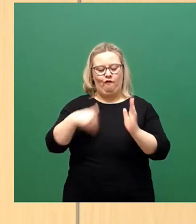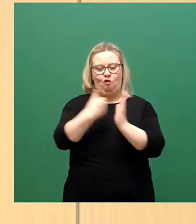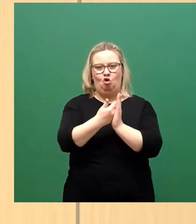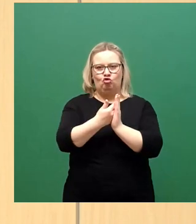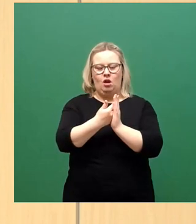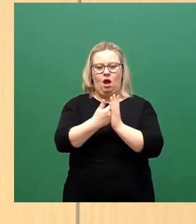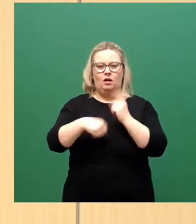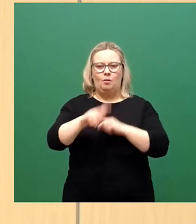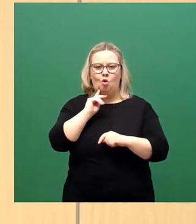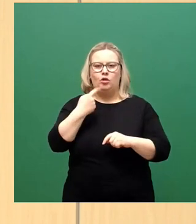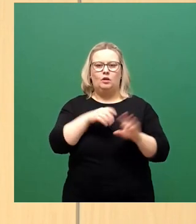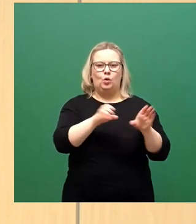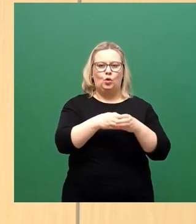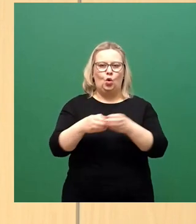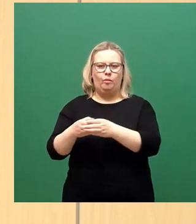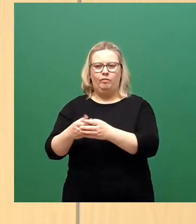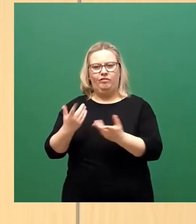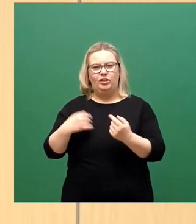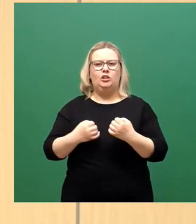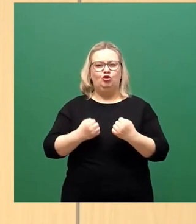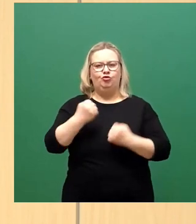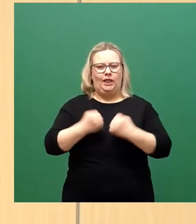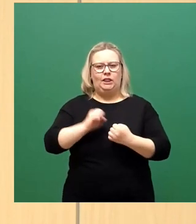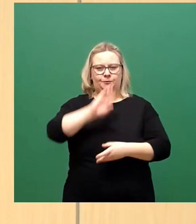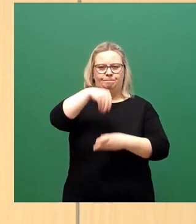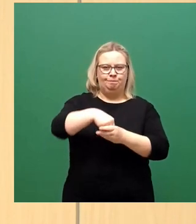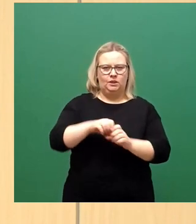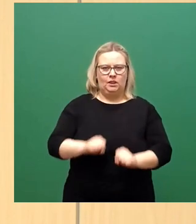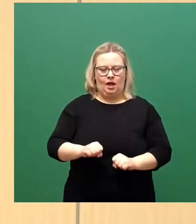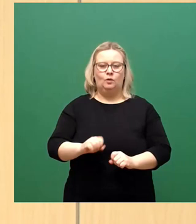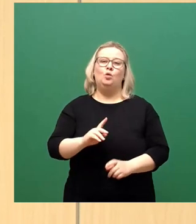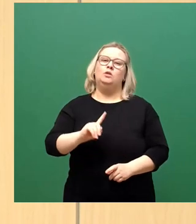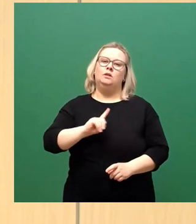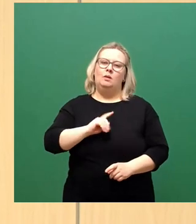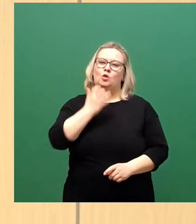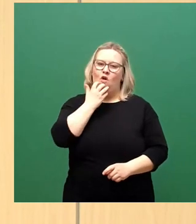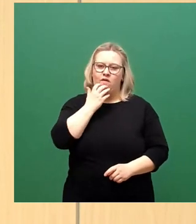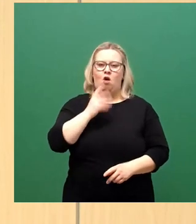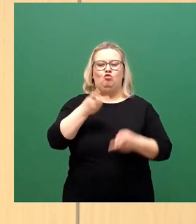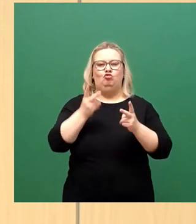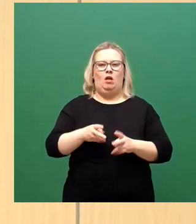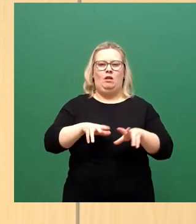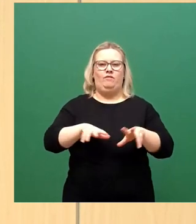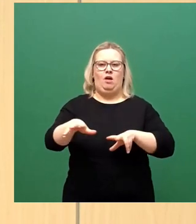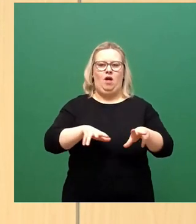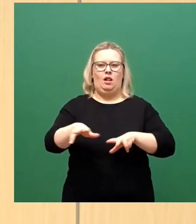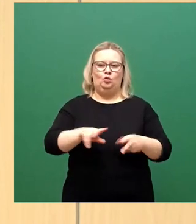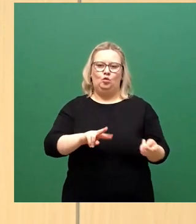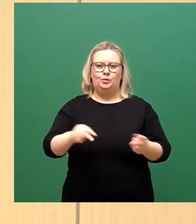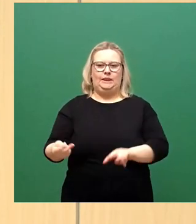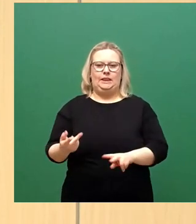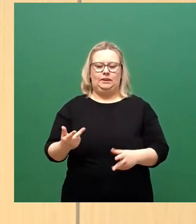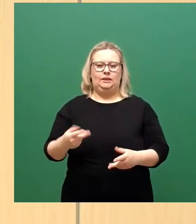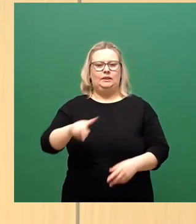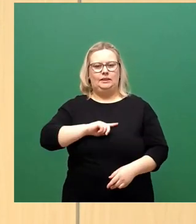Gruppen aufgenommen hat. Und ich hoffe auch, dass das die Stadtverwaltung dann auch umsetzt. Ich habe so den Eindruck, dass man jetzt sagt,